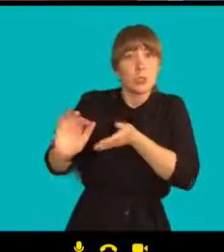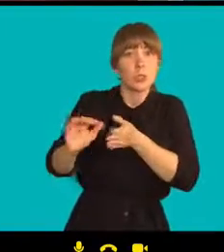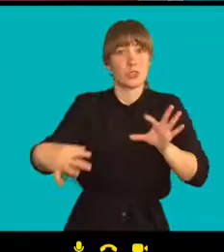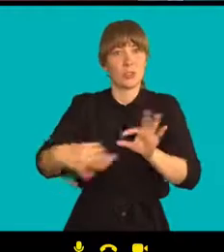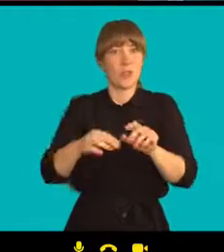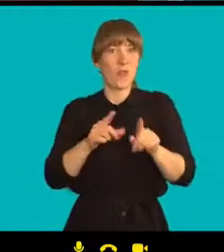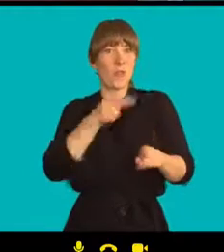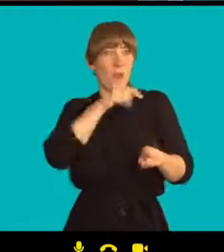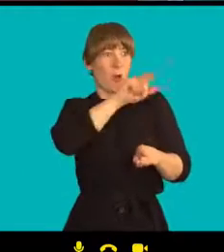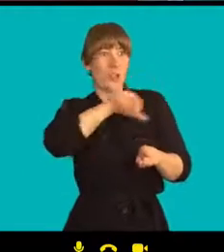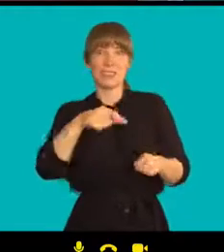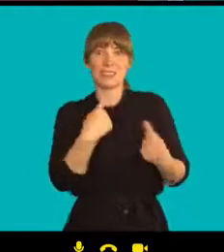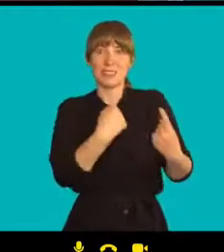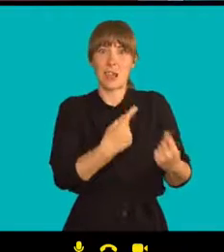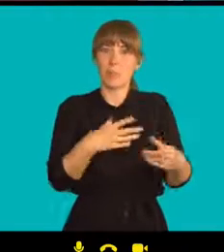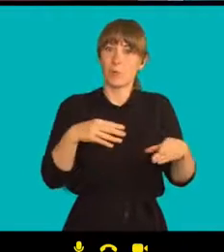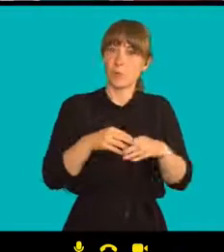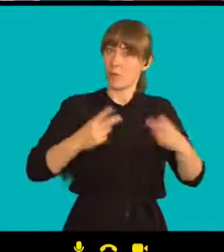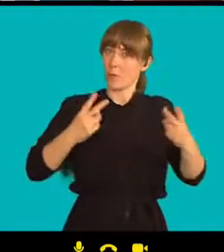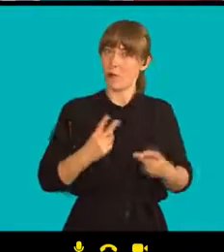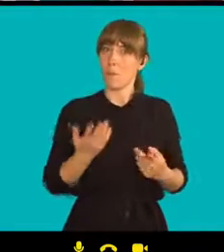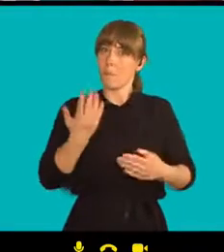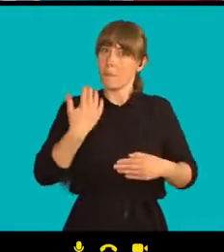autoritárského chování, oběti toho režimu?